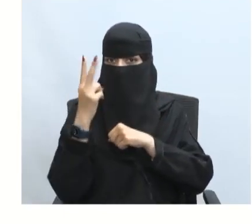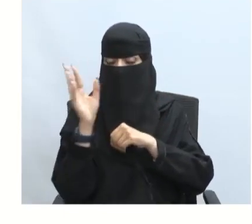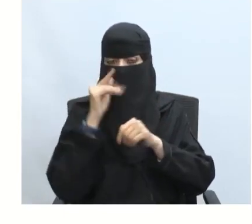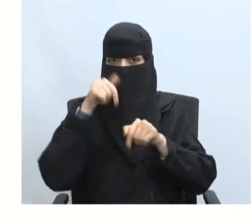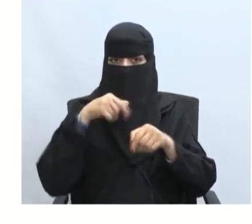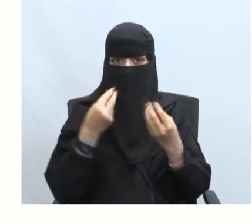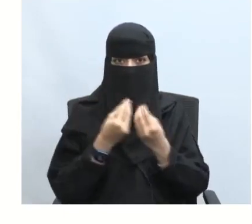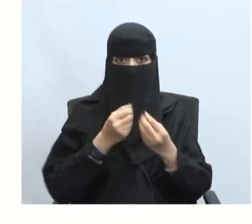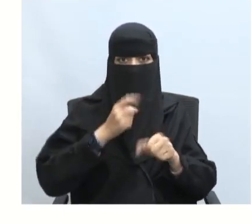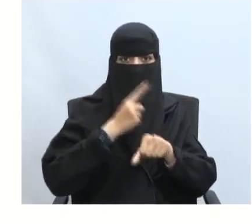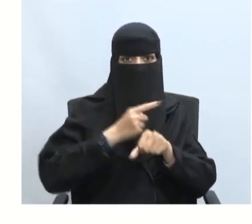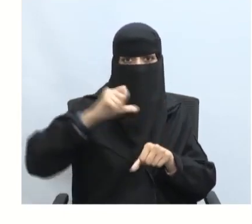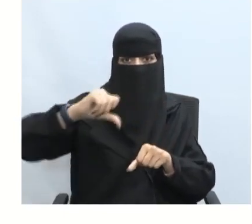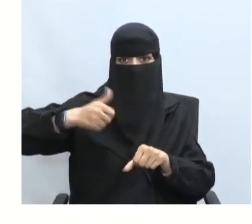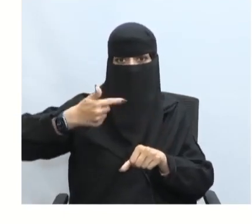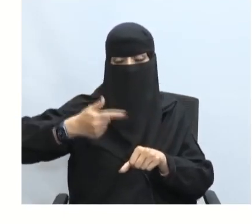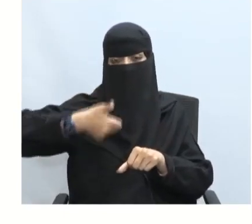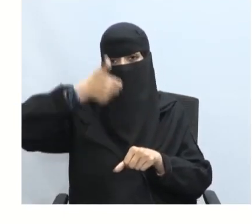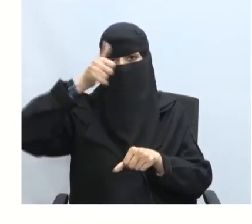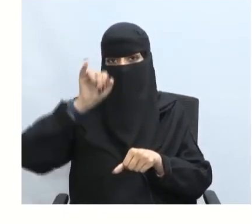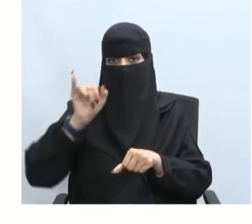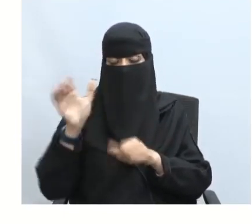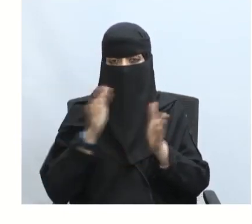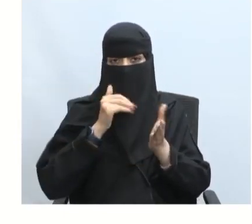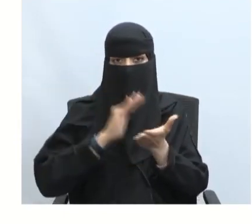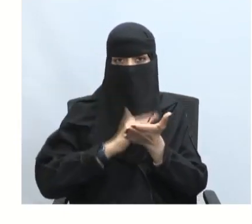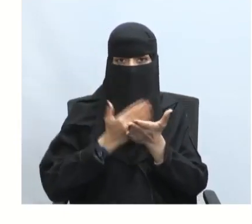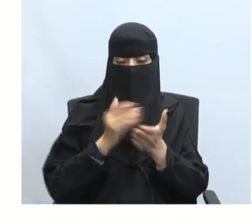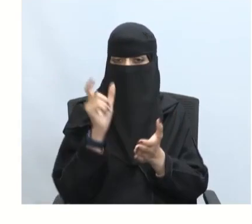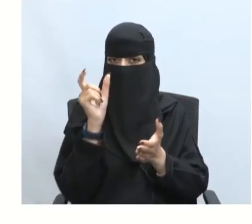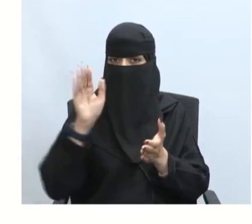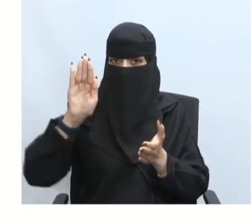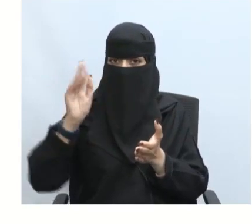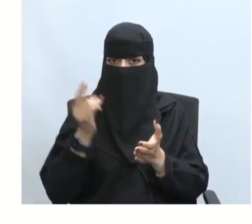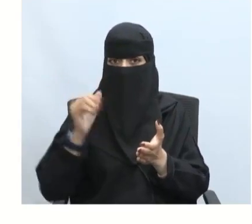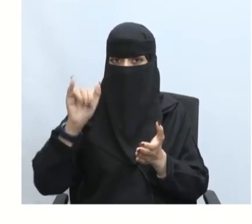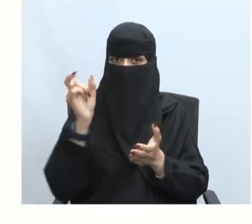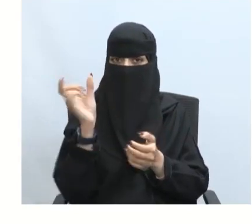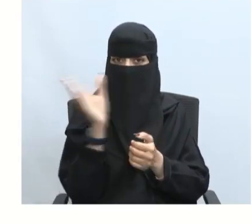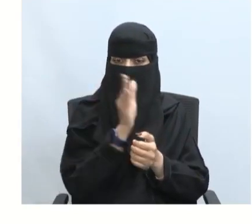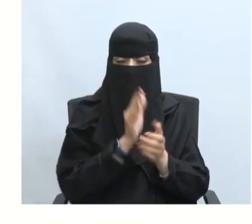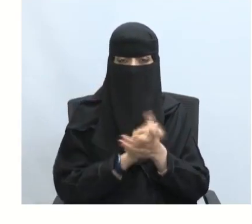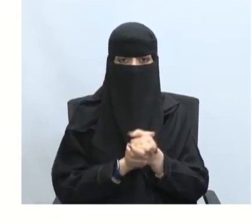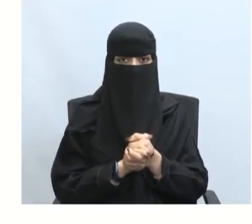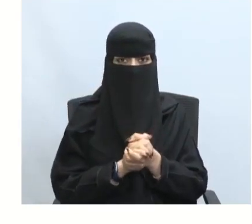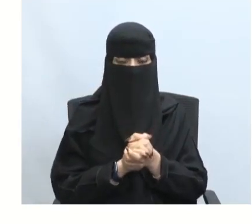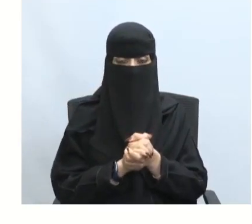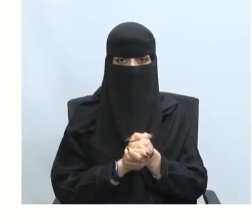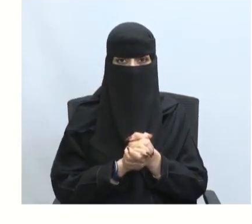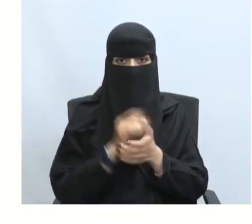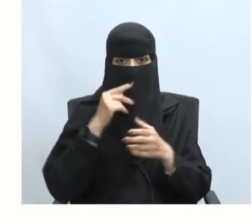معكم المعلمة ويئام عبد الرحمن أبو النجا ومعلمة لغة الإشارة الأستاذة نسرين النصار